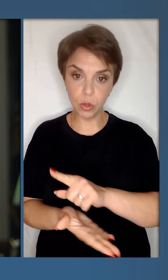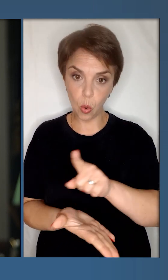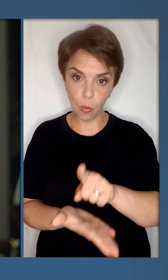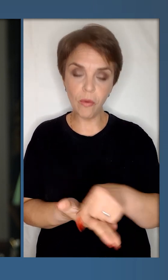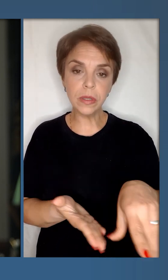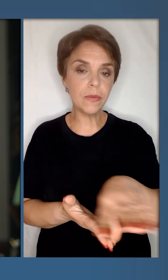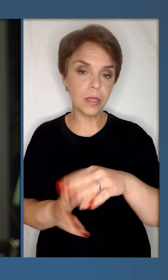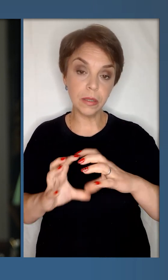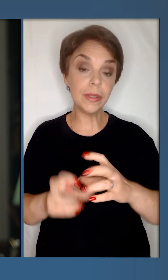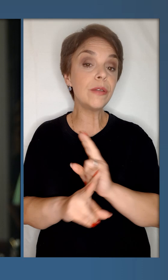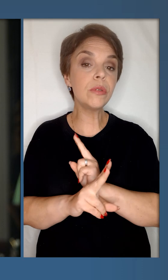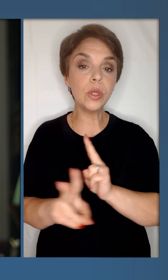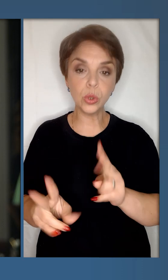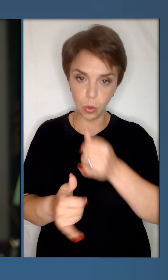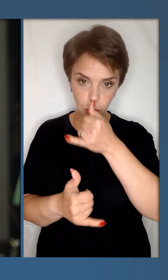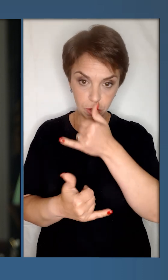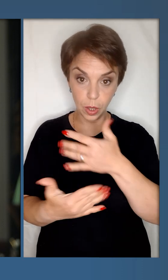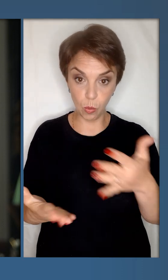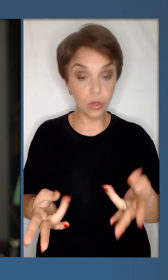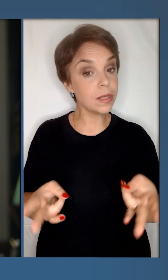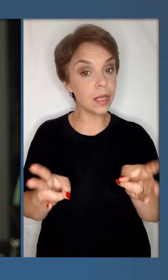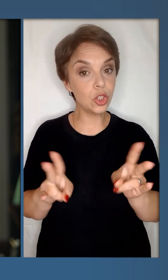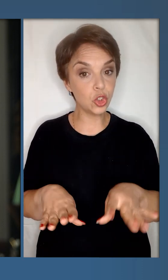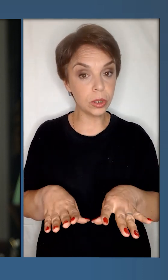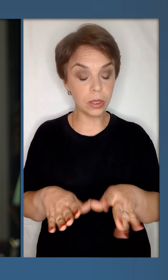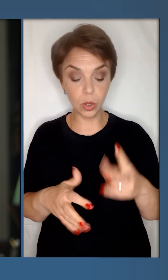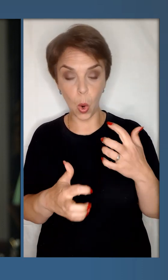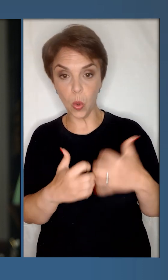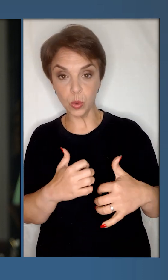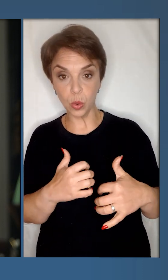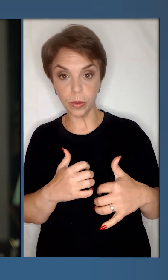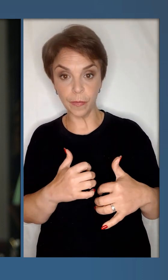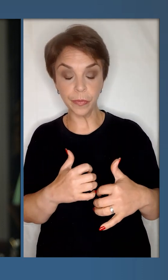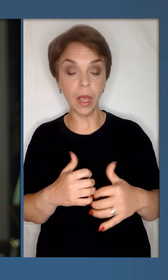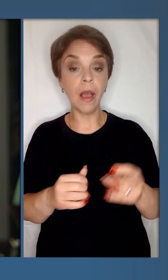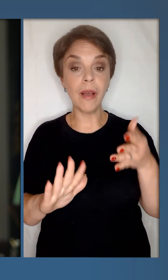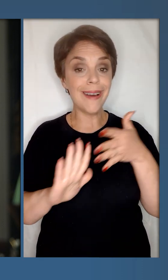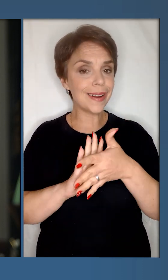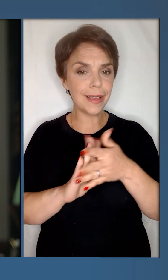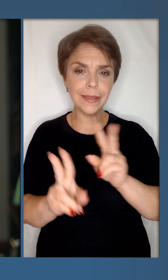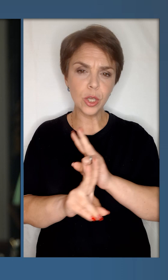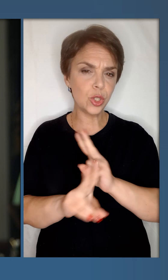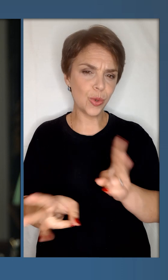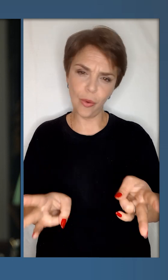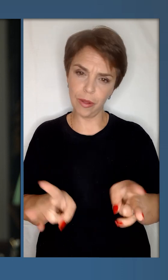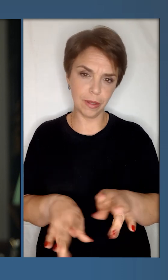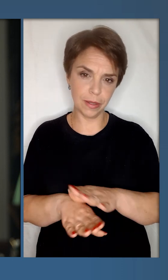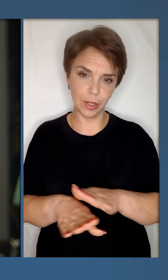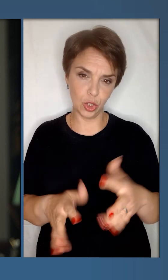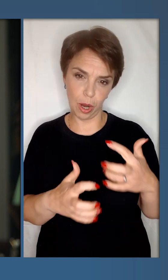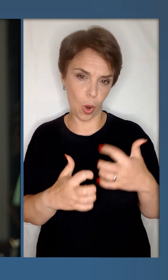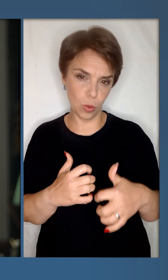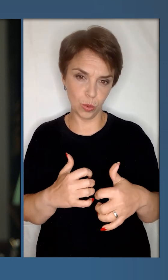обов'язок усіх в світі. І ніхто не може залишитись осторонь. Бо радіація нікого не залишає